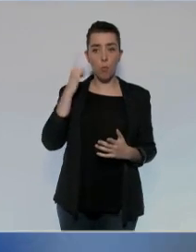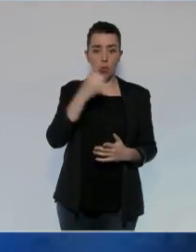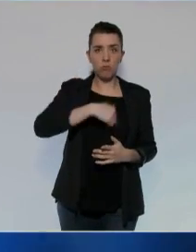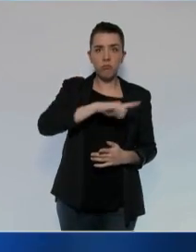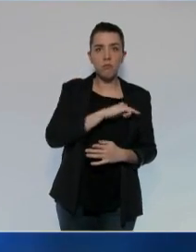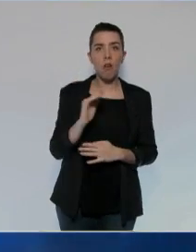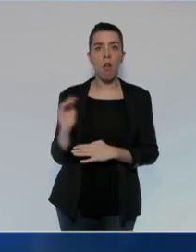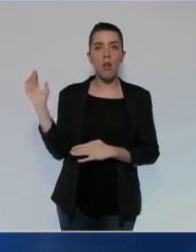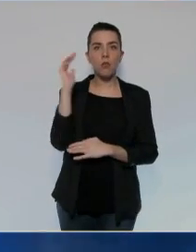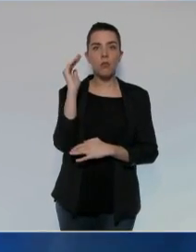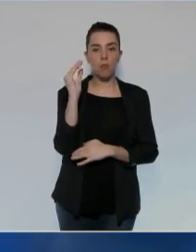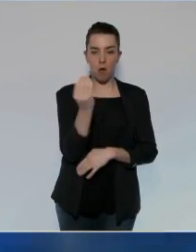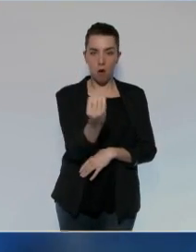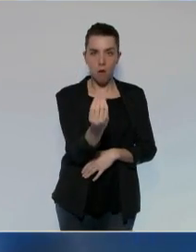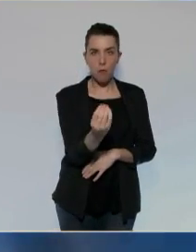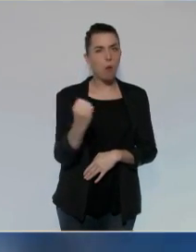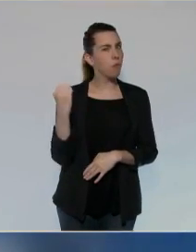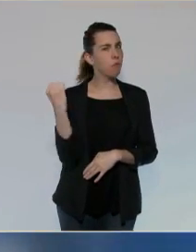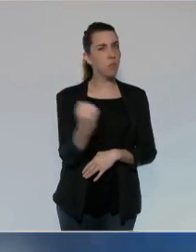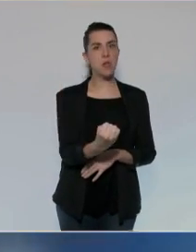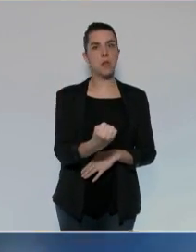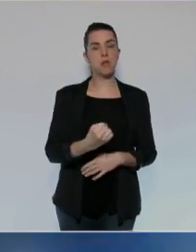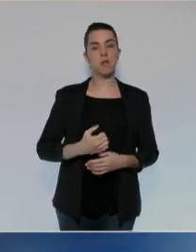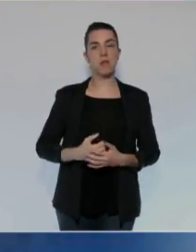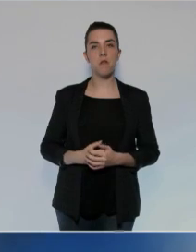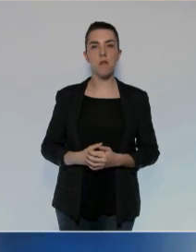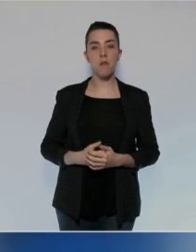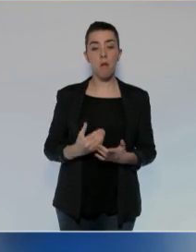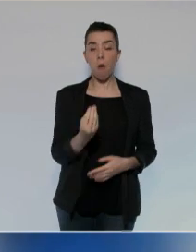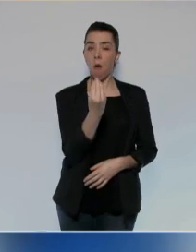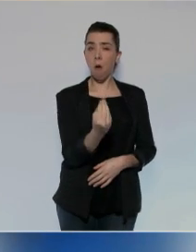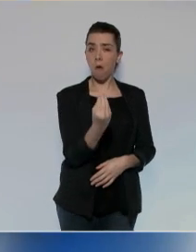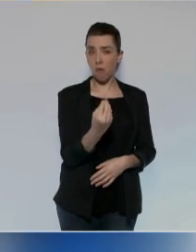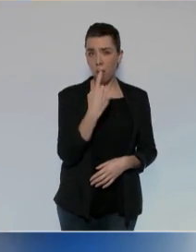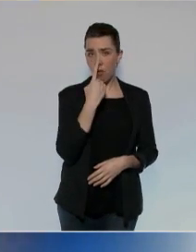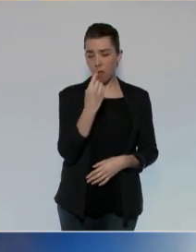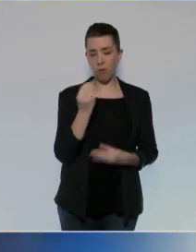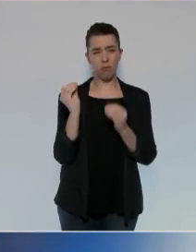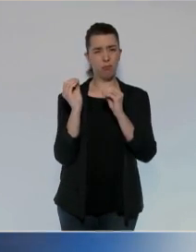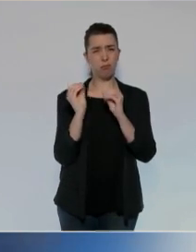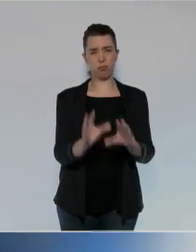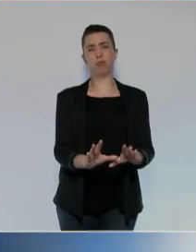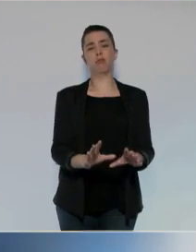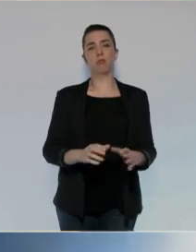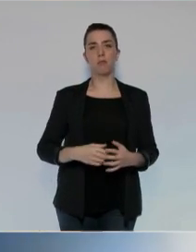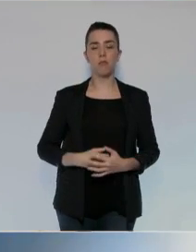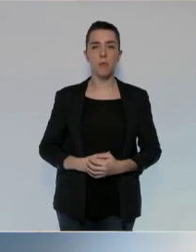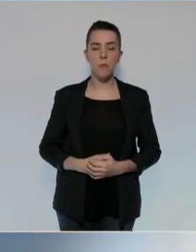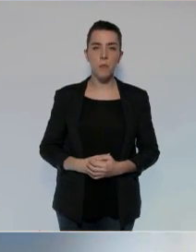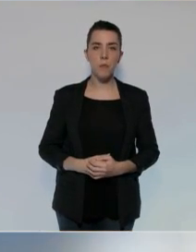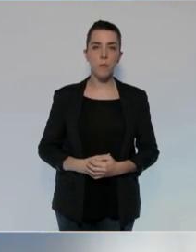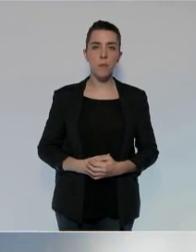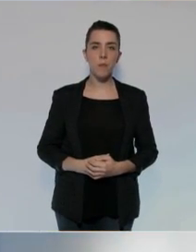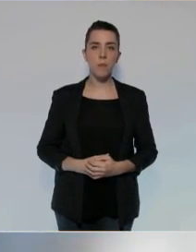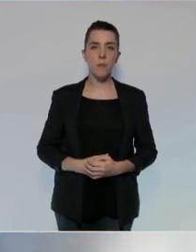pour nous. Et à plus forte raison pour nos enfants, que d'ailleurs nous sommes en train de perdre de vue.